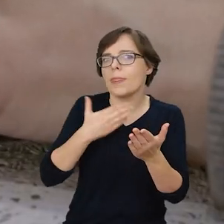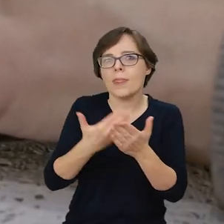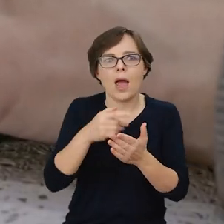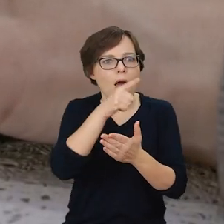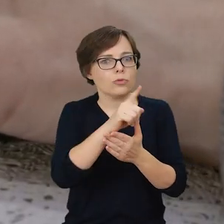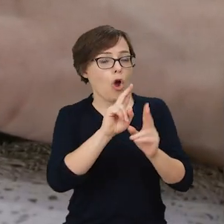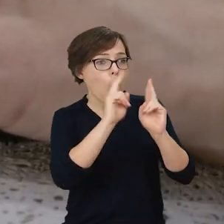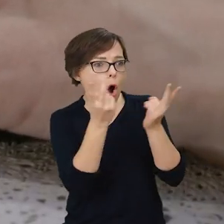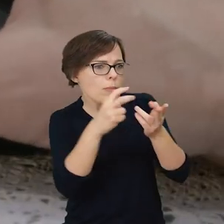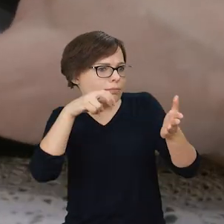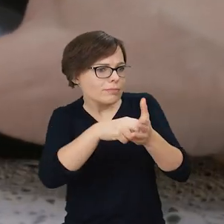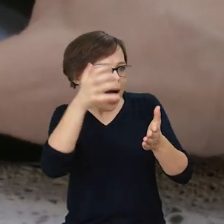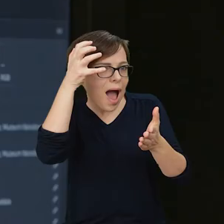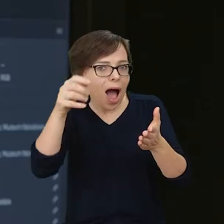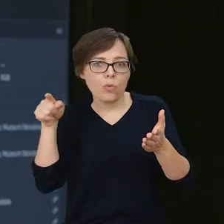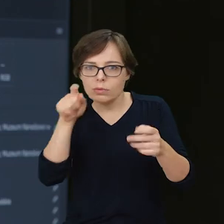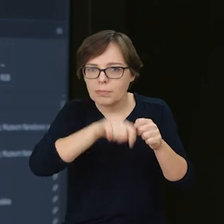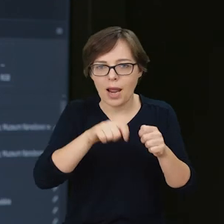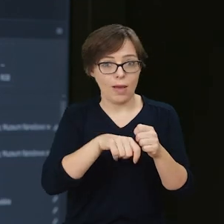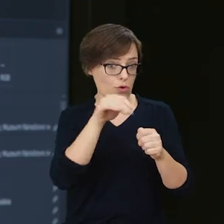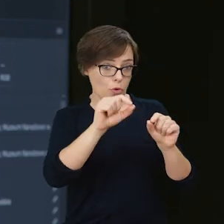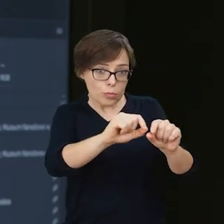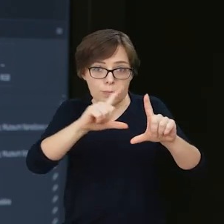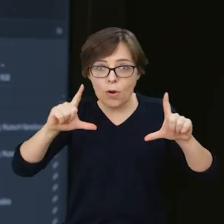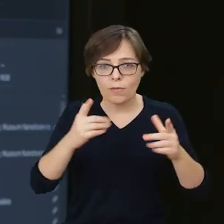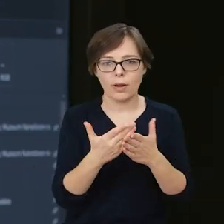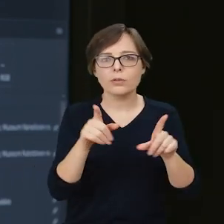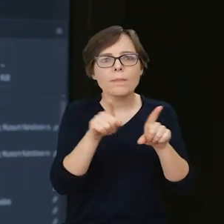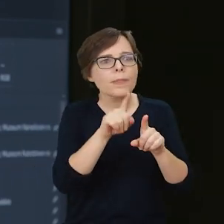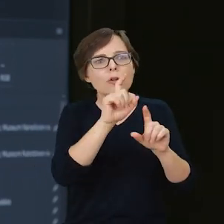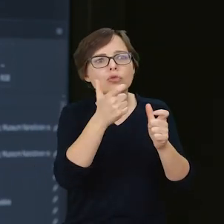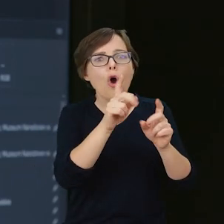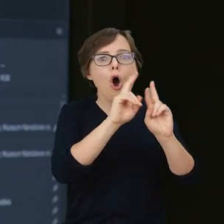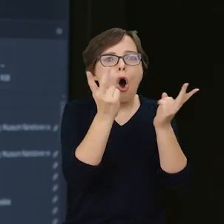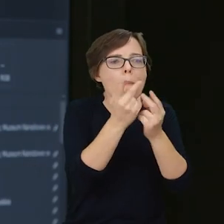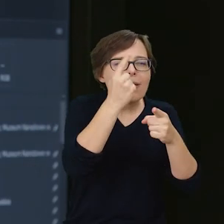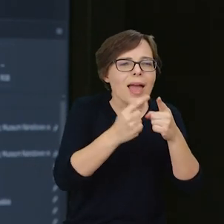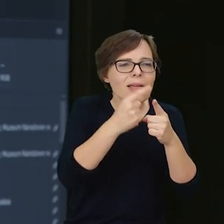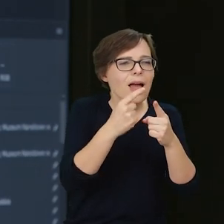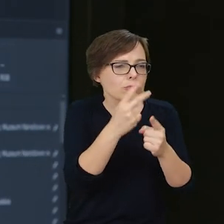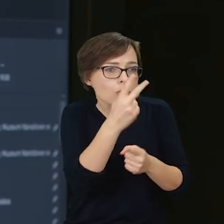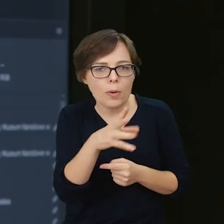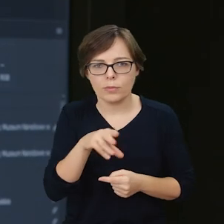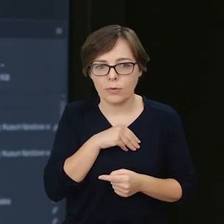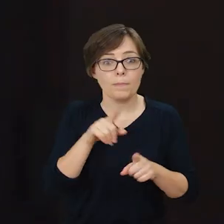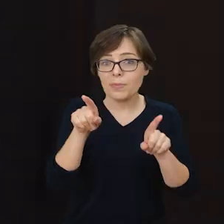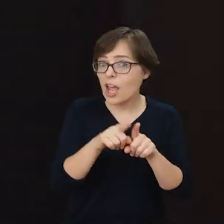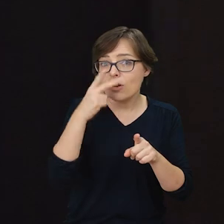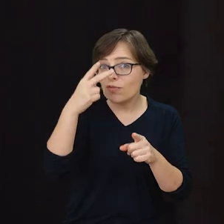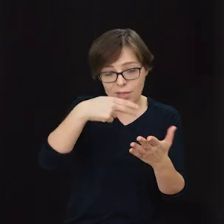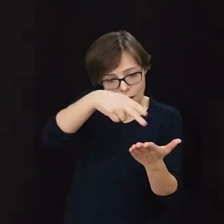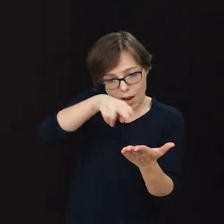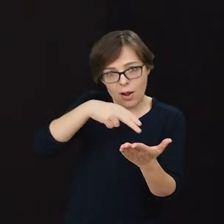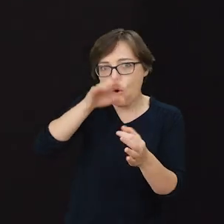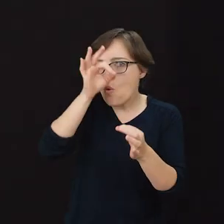sprawdzają sygnatury autorów, go je powiększyć. Możemy zobaczyć detale obiektów, ale też widzimy